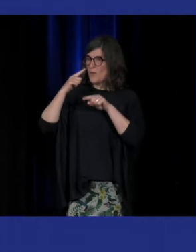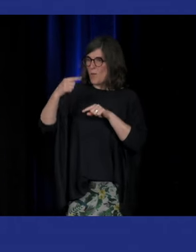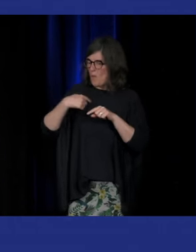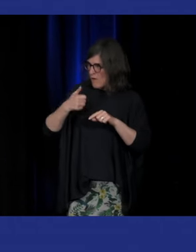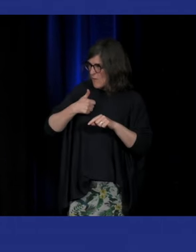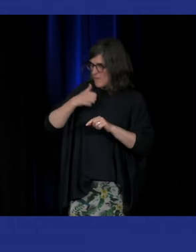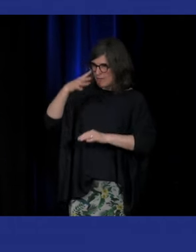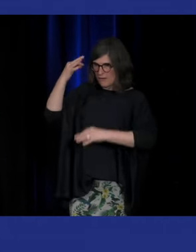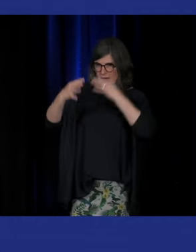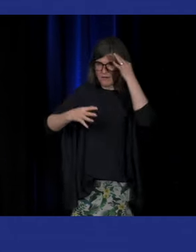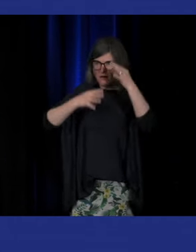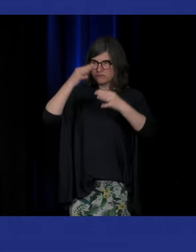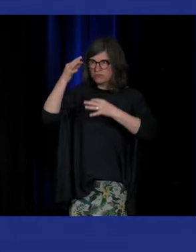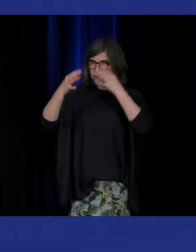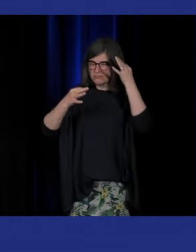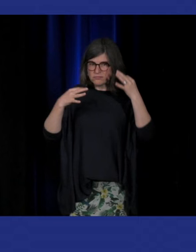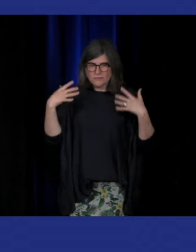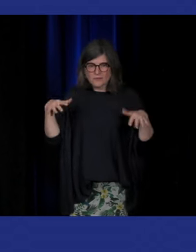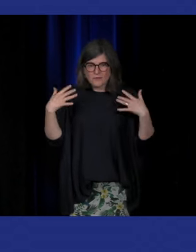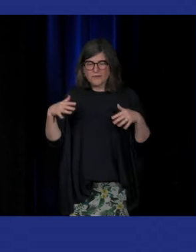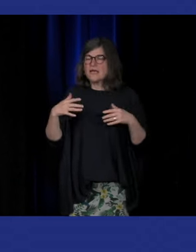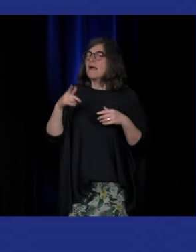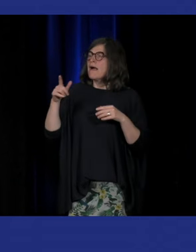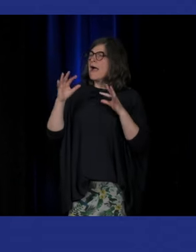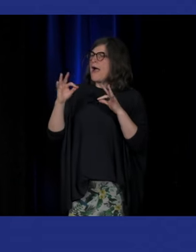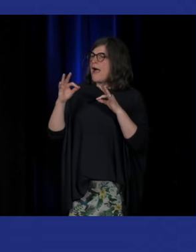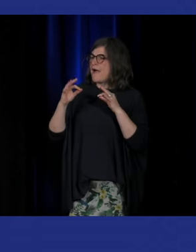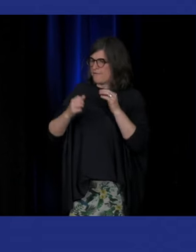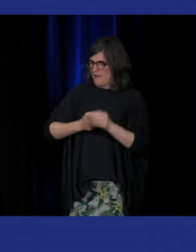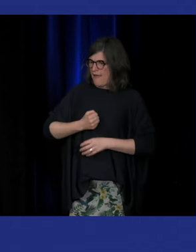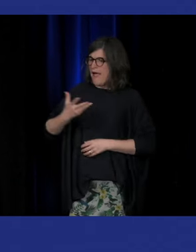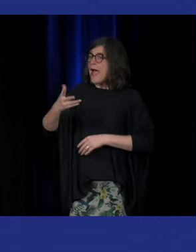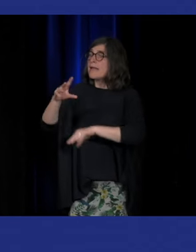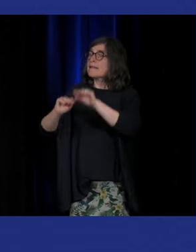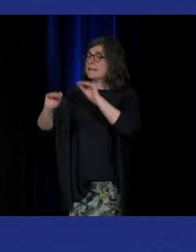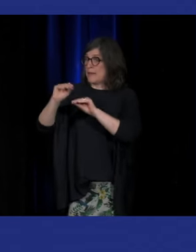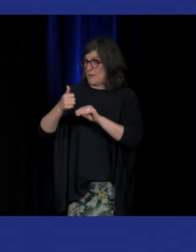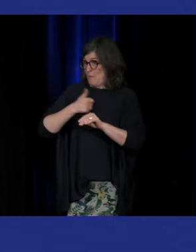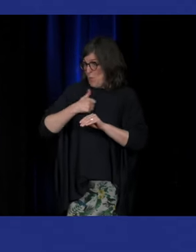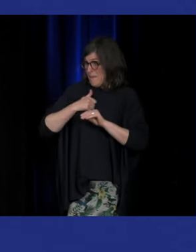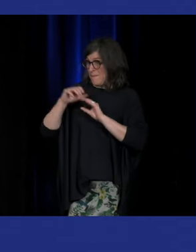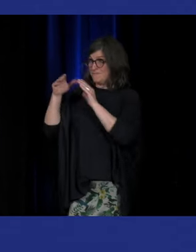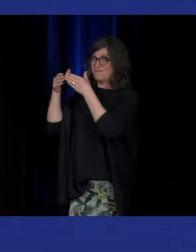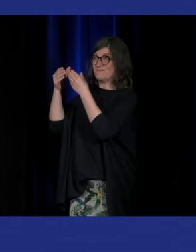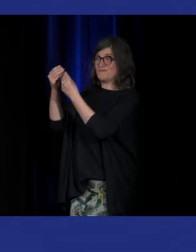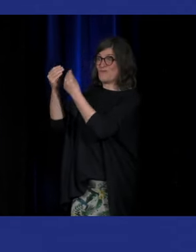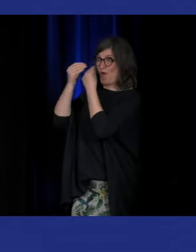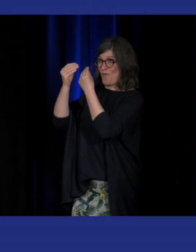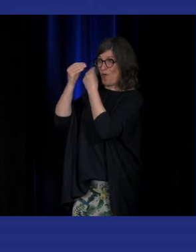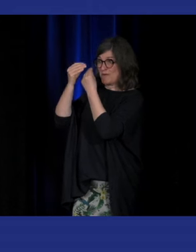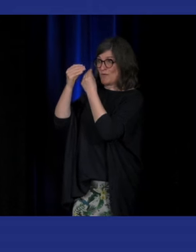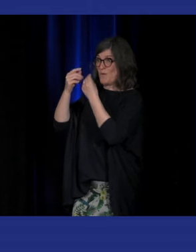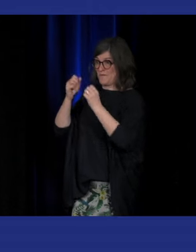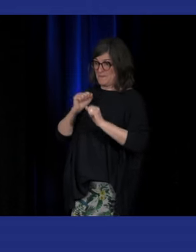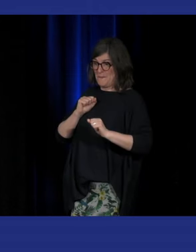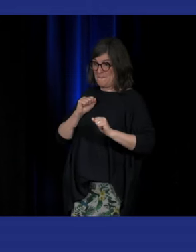découvertes je voudrais revenir sur cette question de l'art-thérapie puisque je suis moi-même en formation pour en tant que